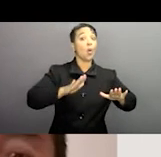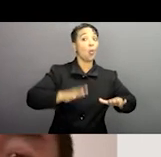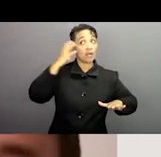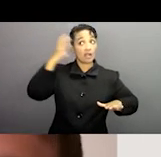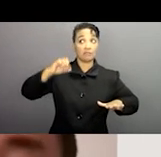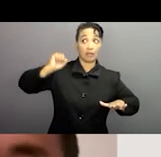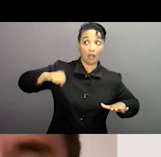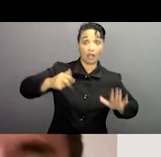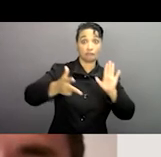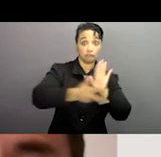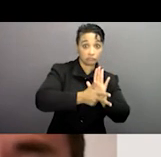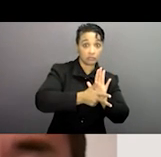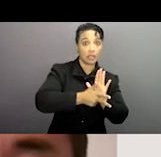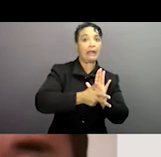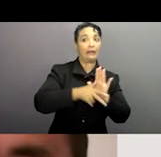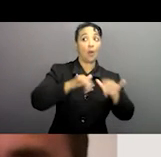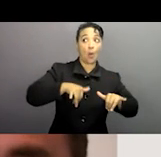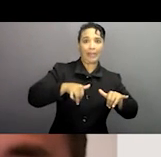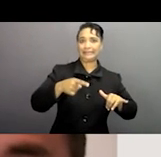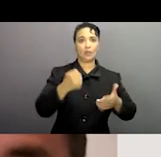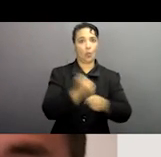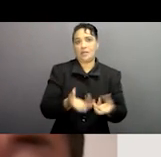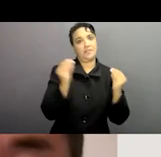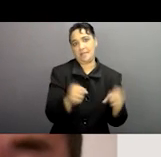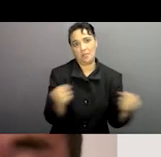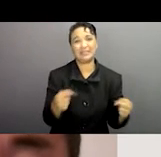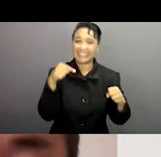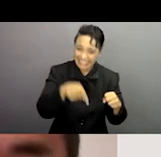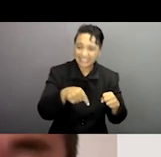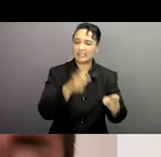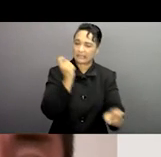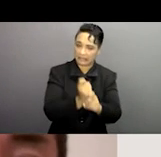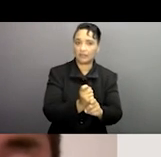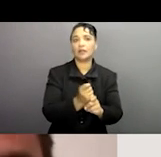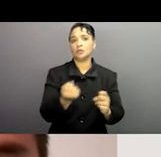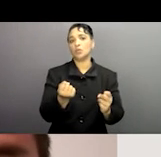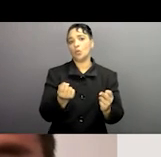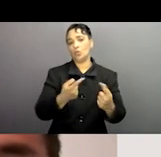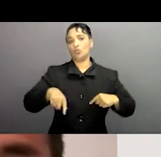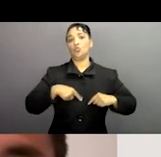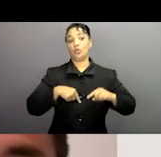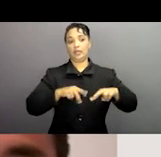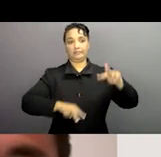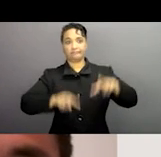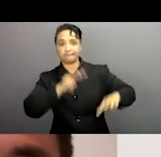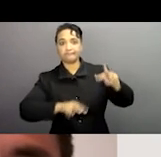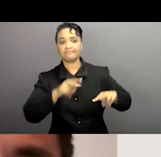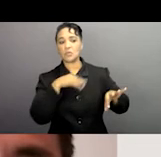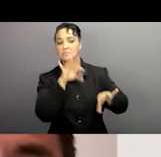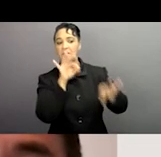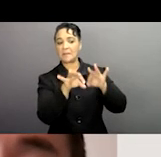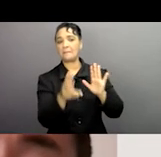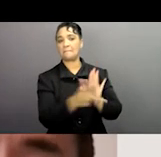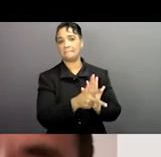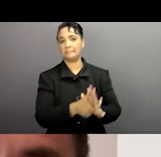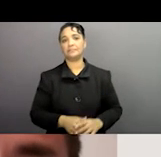décision est en cours et ceci fait de sorte qu'ils deviennent beaucoup plus vulnérables et fait qu'il se soit beaucoup plus difficile ce sont là des choses